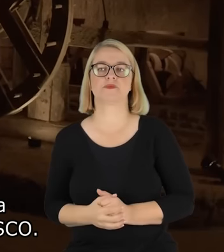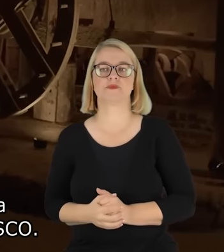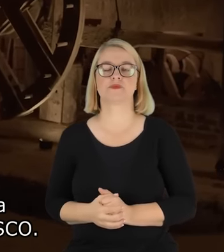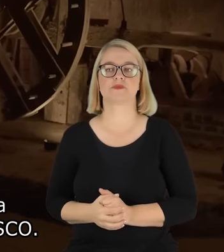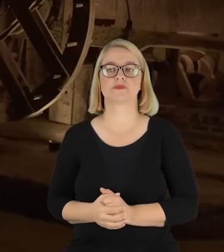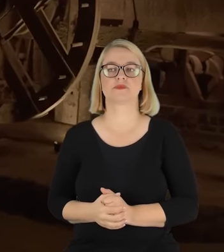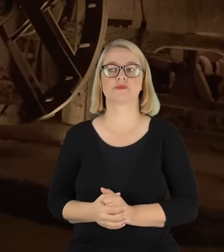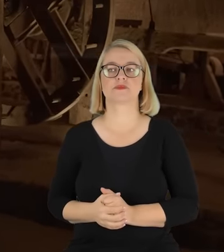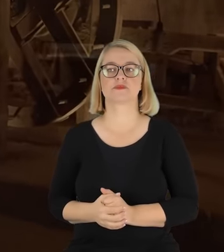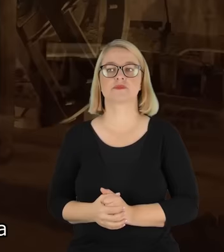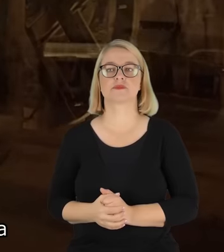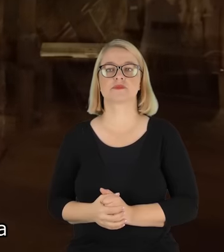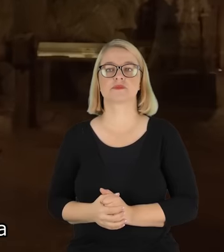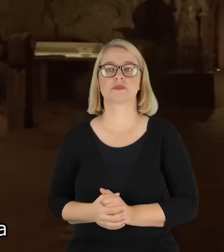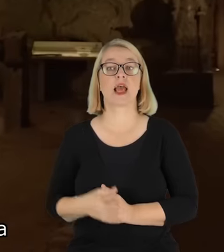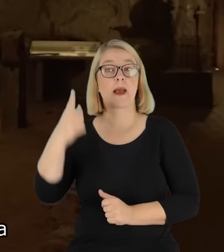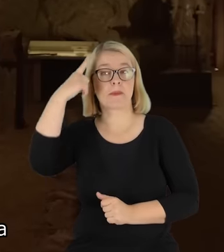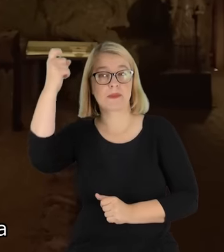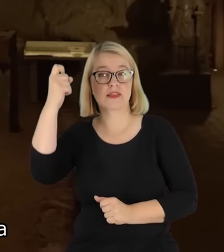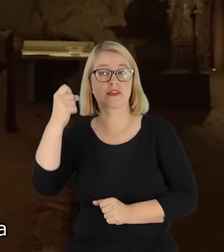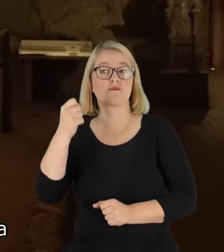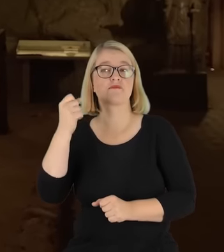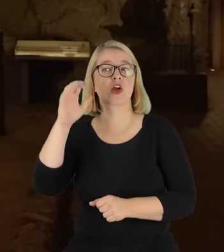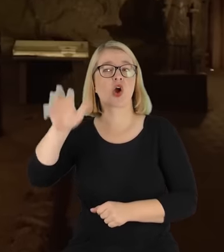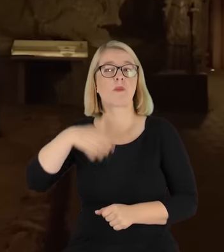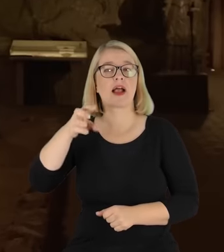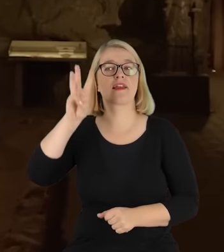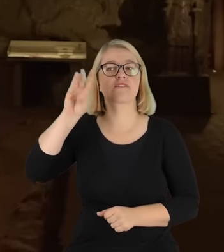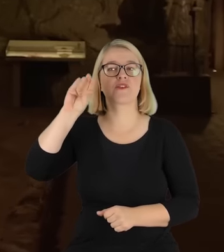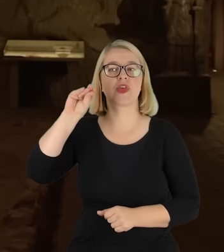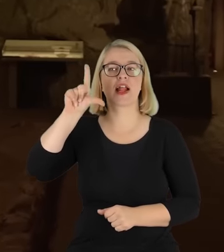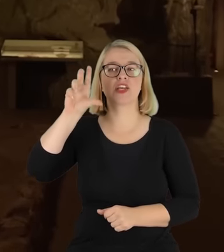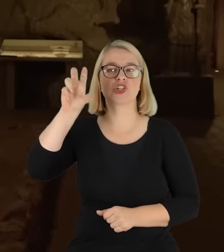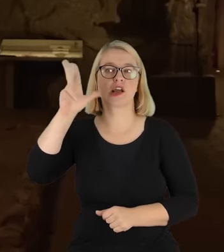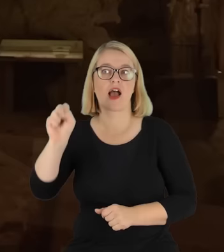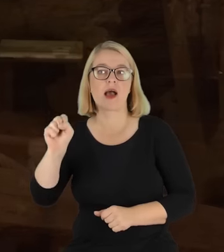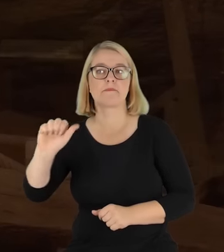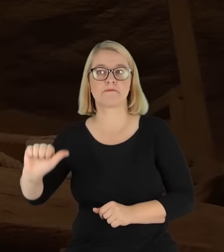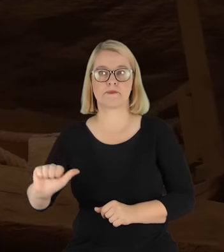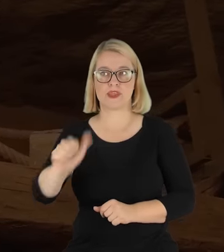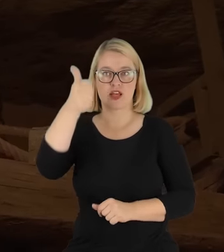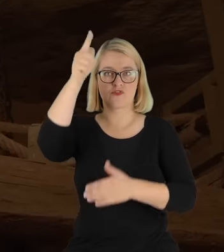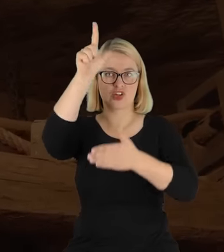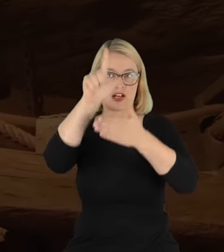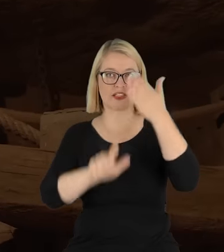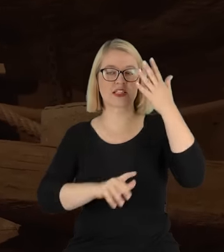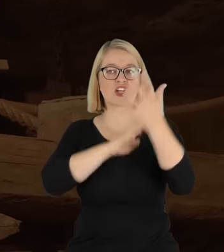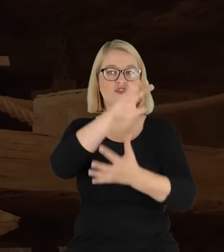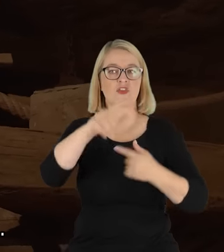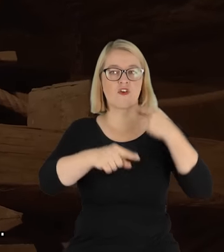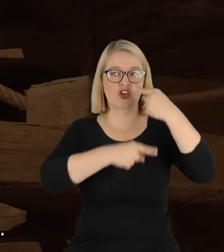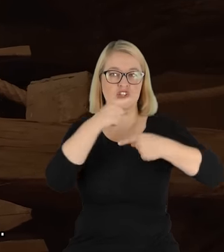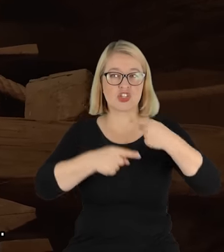dziedzictwa UNESCO. Pamiętajmy, że kopalnia Wielicka została wpisana na pierwszą listę światowego